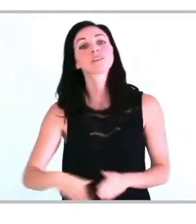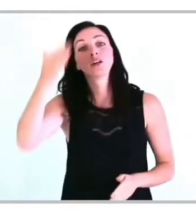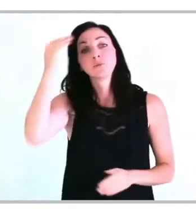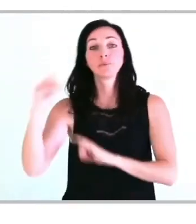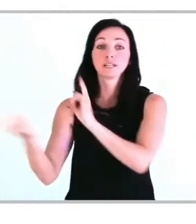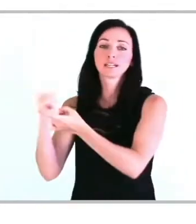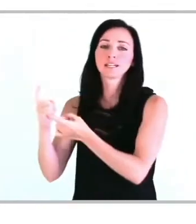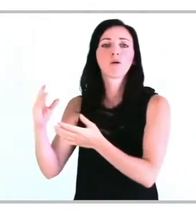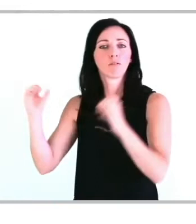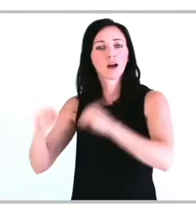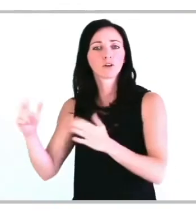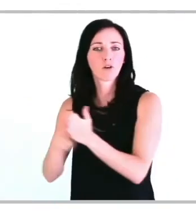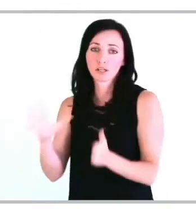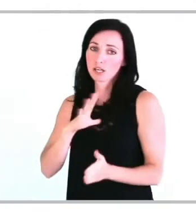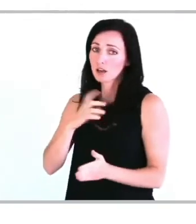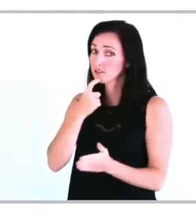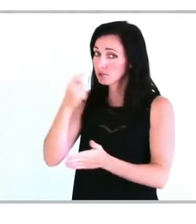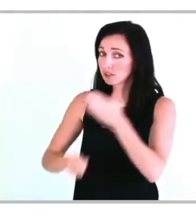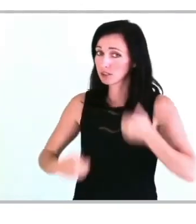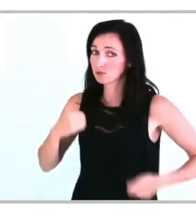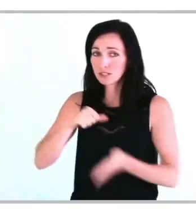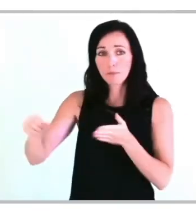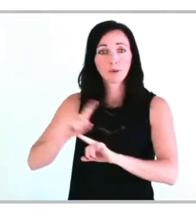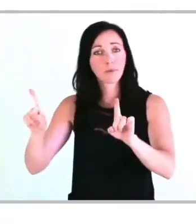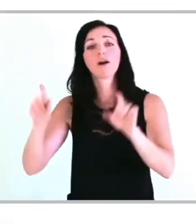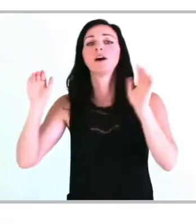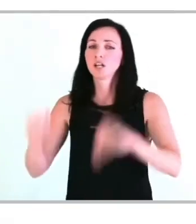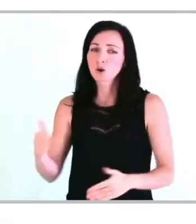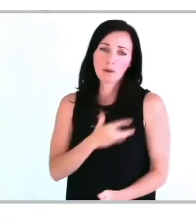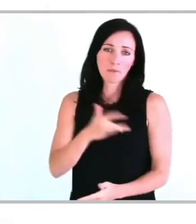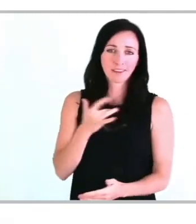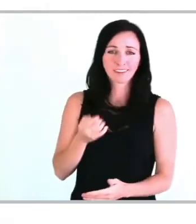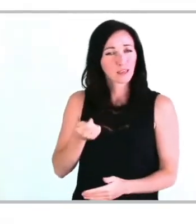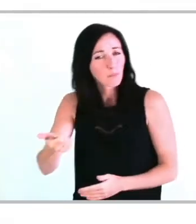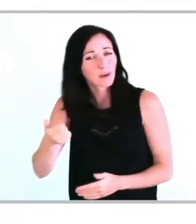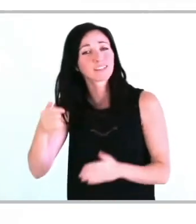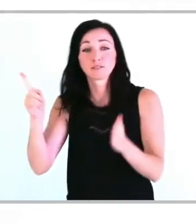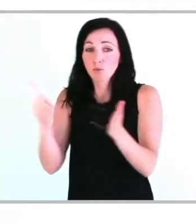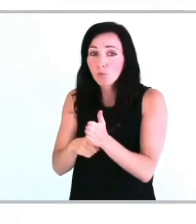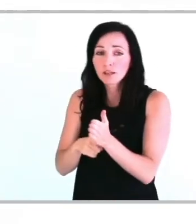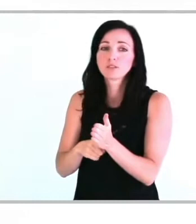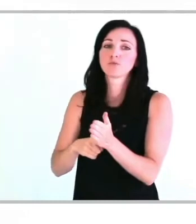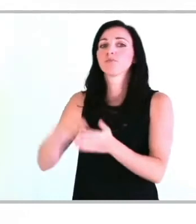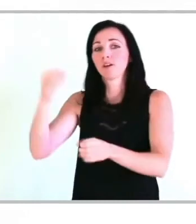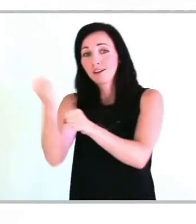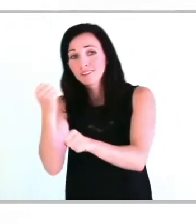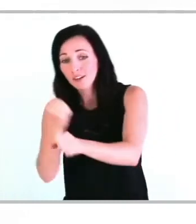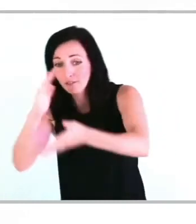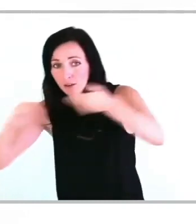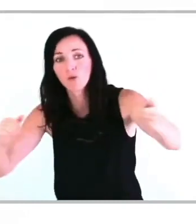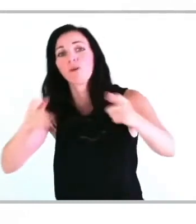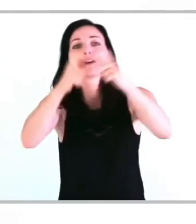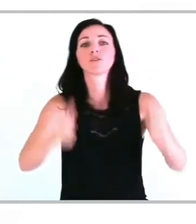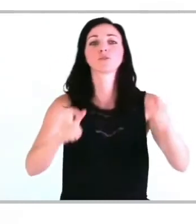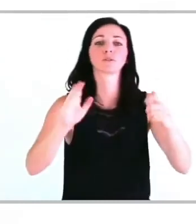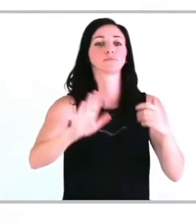contribution handicap, il pourra déduire une partie de votre facture de sa contribution handicap. Si le client, en revanche, est sous accord agréé et ne paye